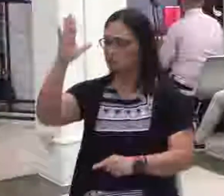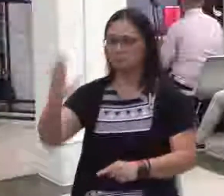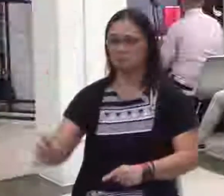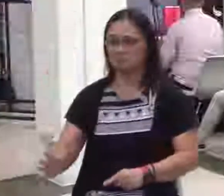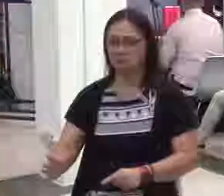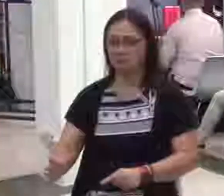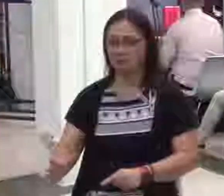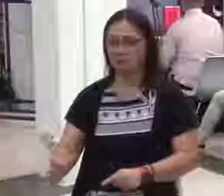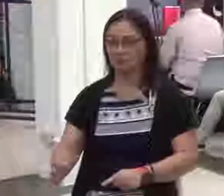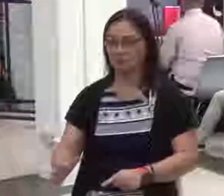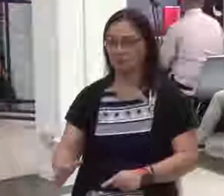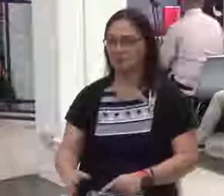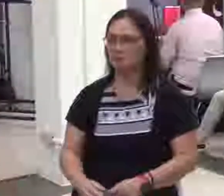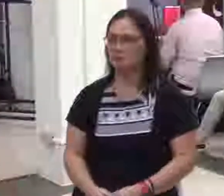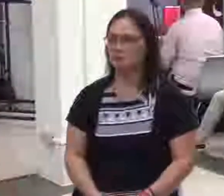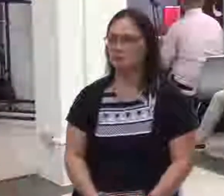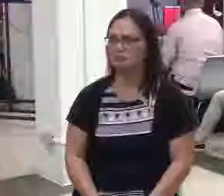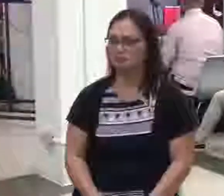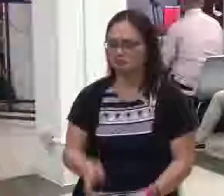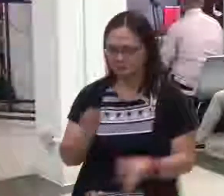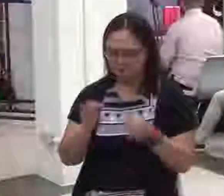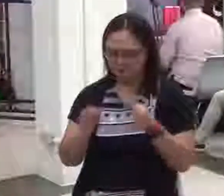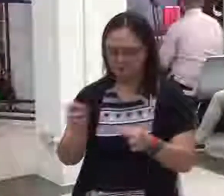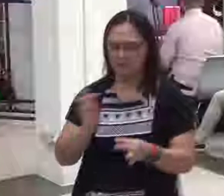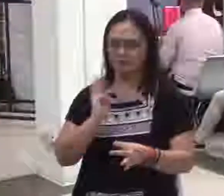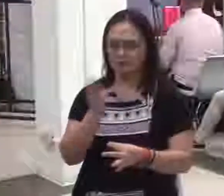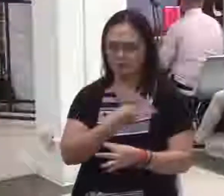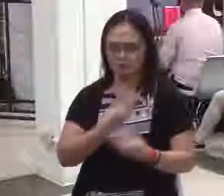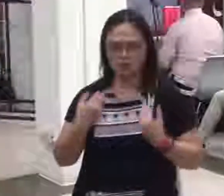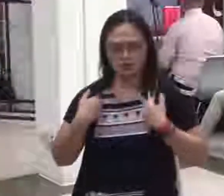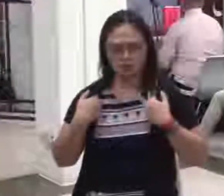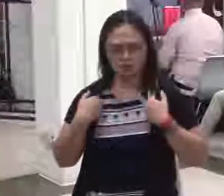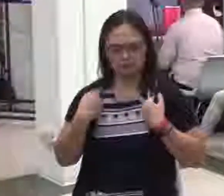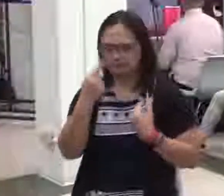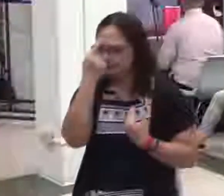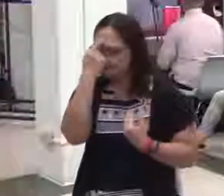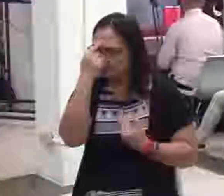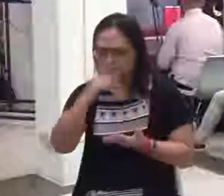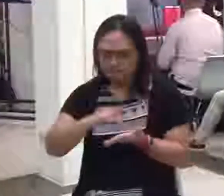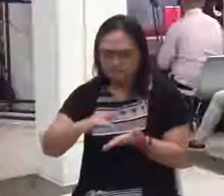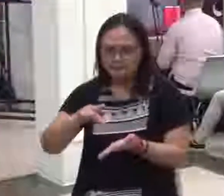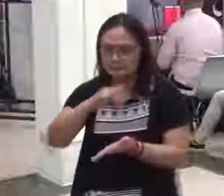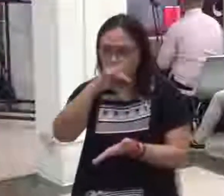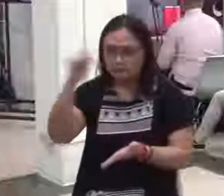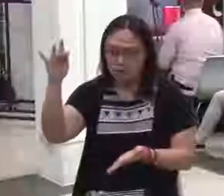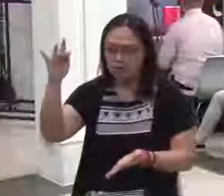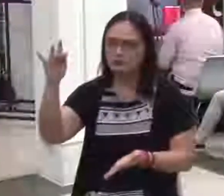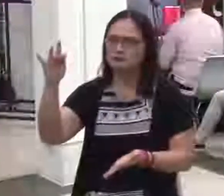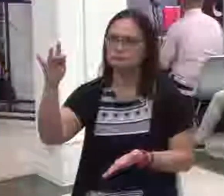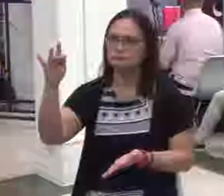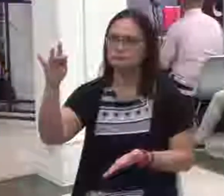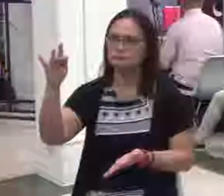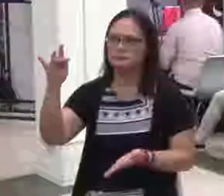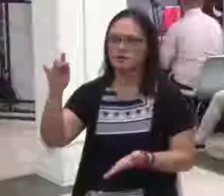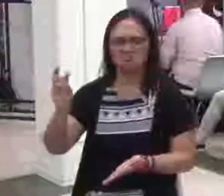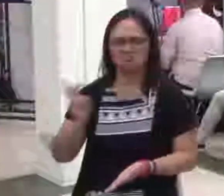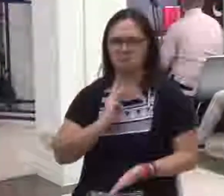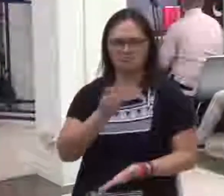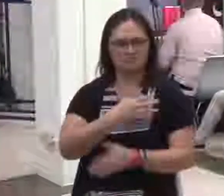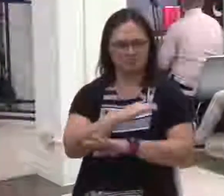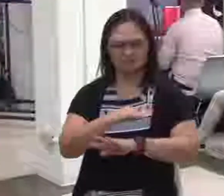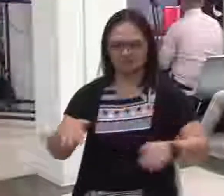kung meron tayong magiging sense ng luwalhati sense ng glory ala naman tayong